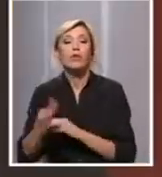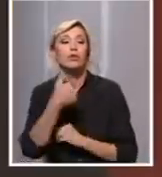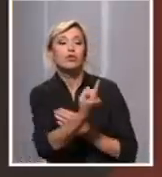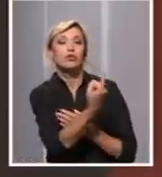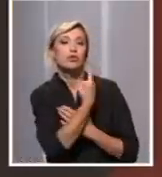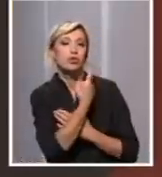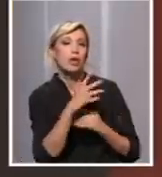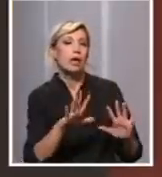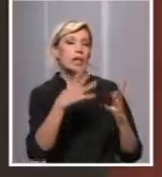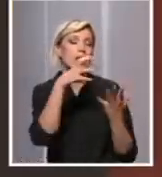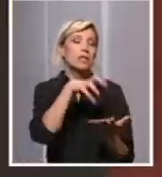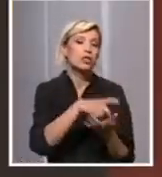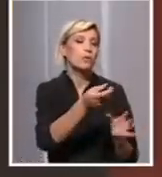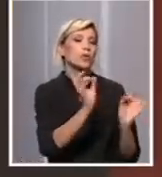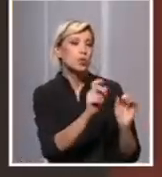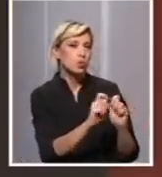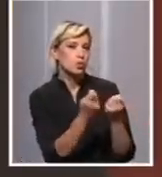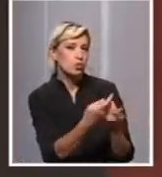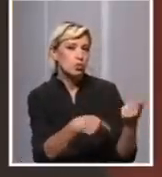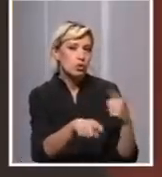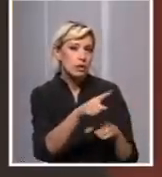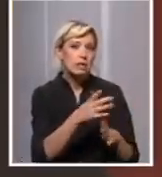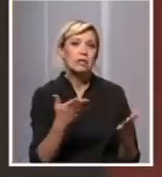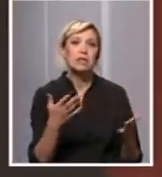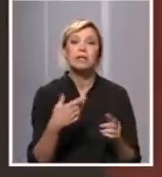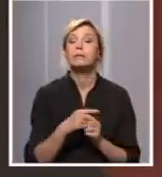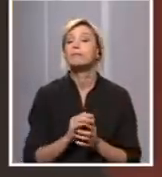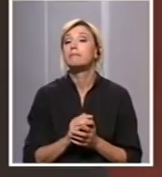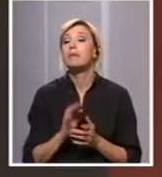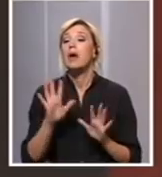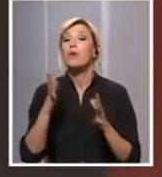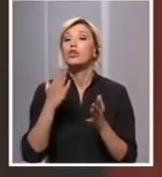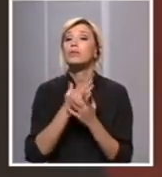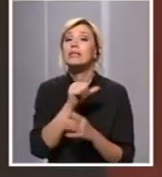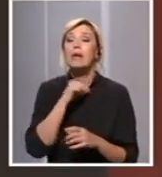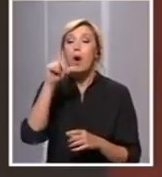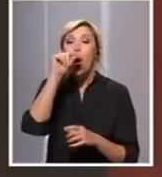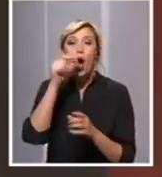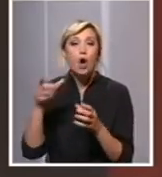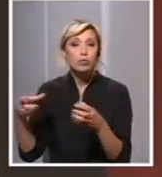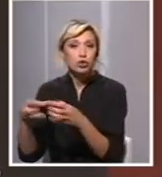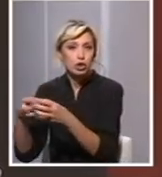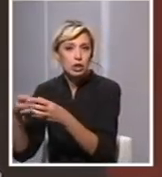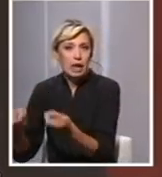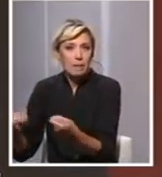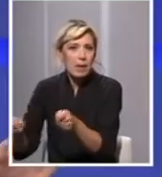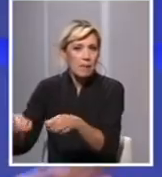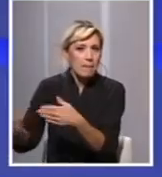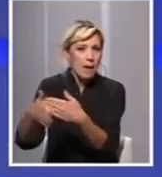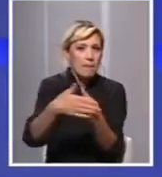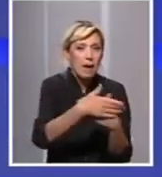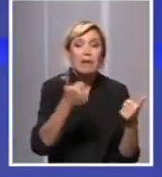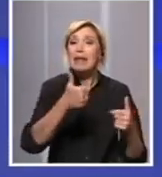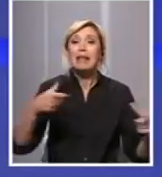pominjalo se i da zatvaranje centralnih gradskih opština, zatvaranje celokupnog rada, epidemijalosti